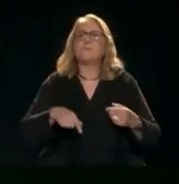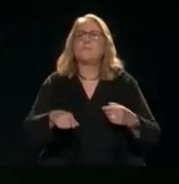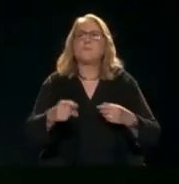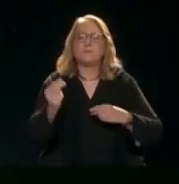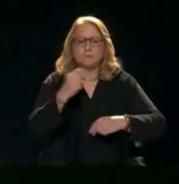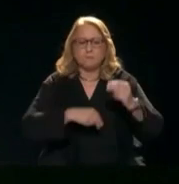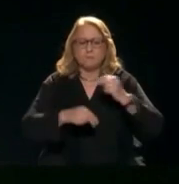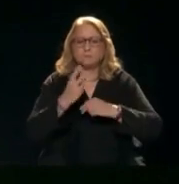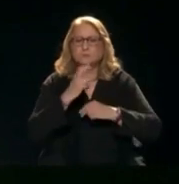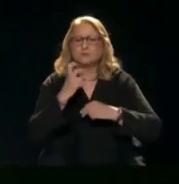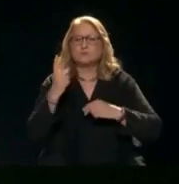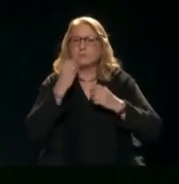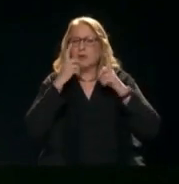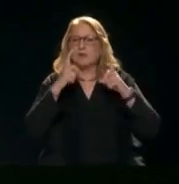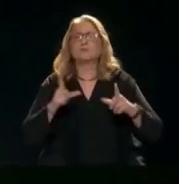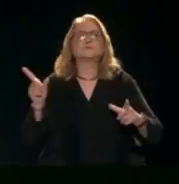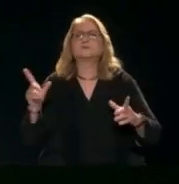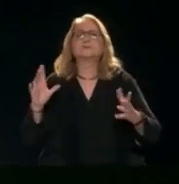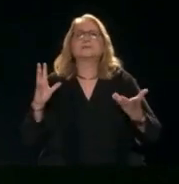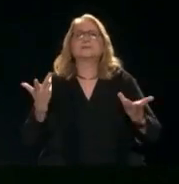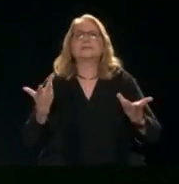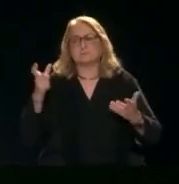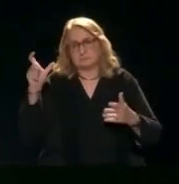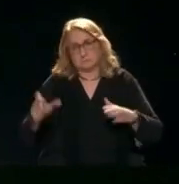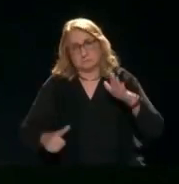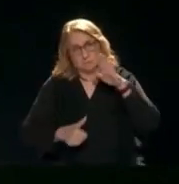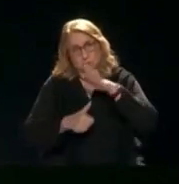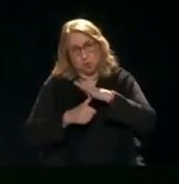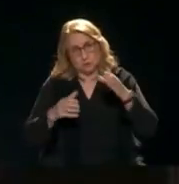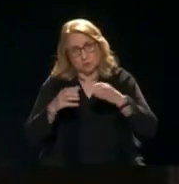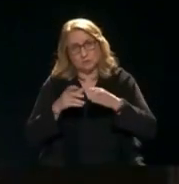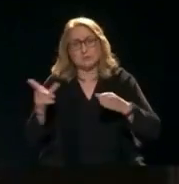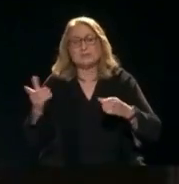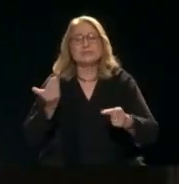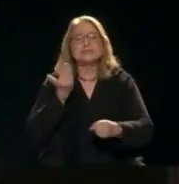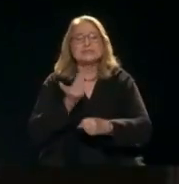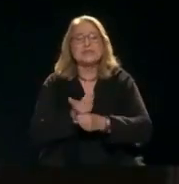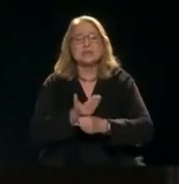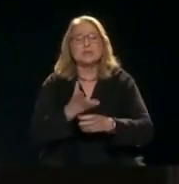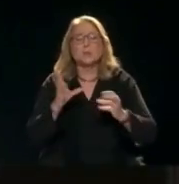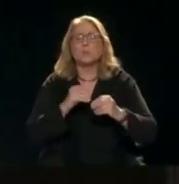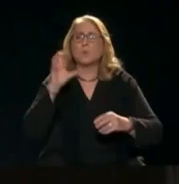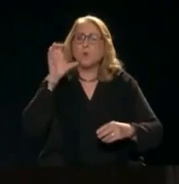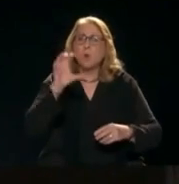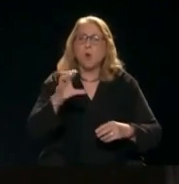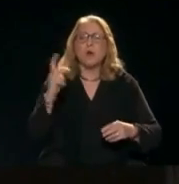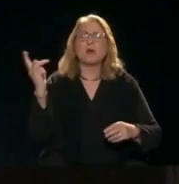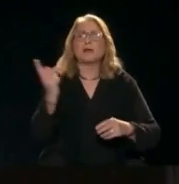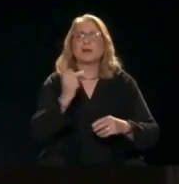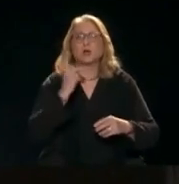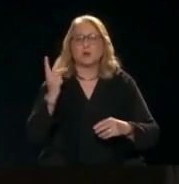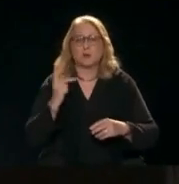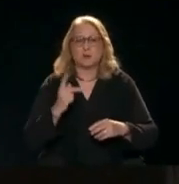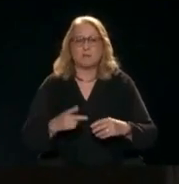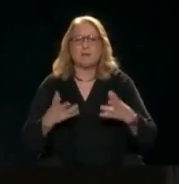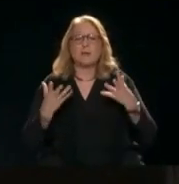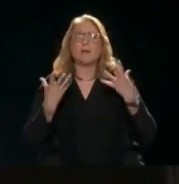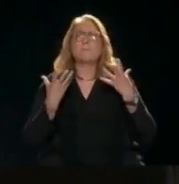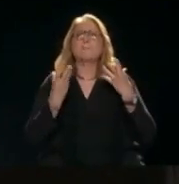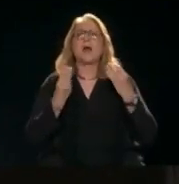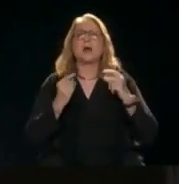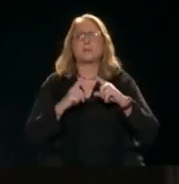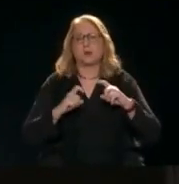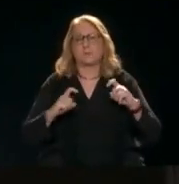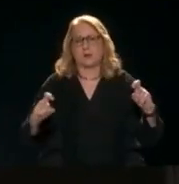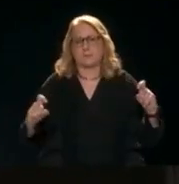Στην 21η Μαΐου Τι είναι αυτό που διακηβεύεται η χώρα και την κοινωνία Πάρα πολλά πράγματα Καταχάς θεωρώ Ότι έτσι